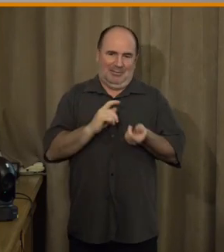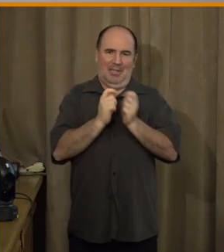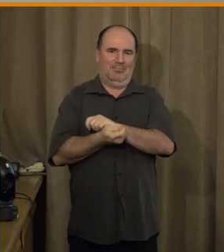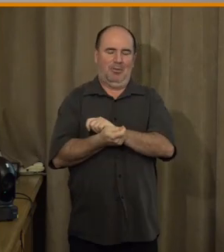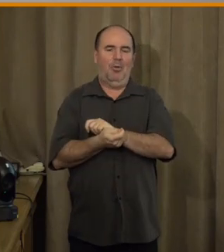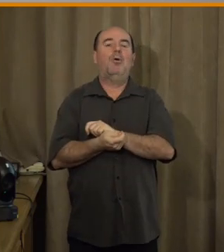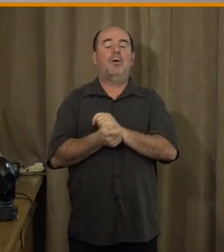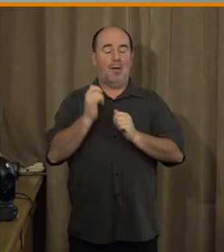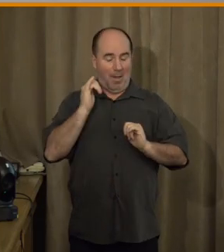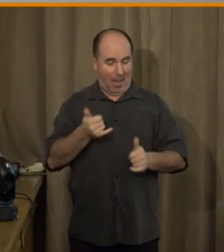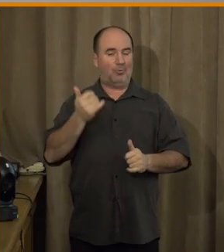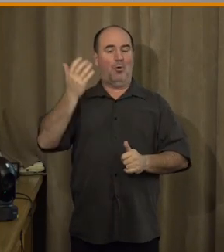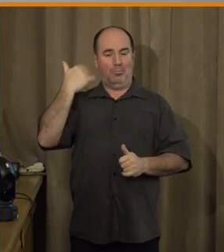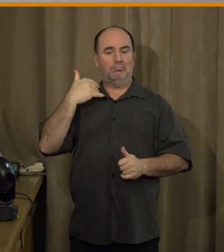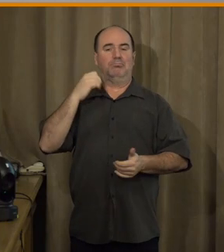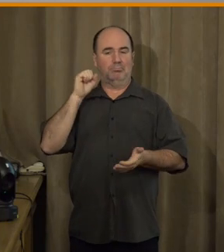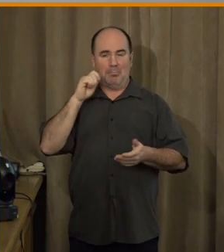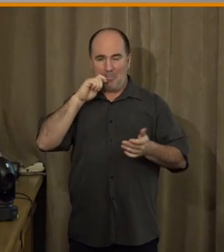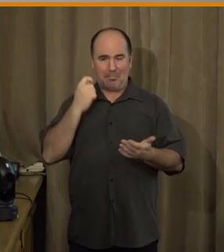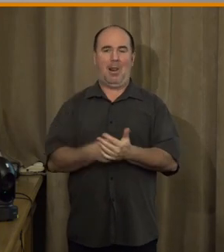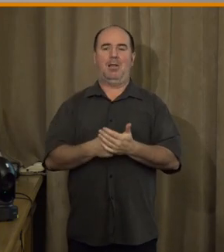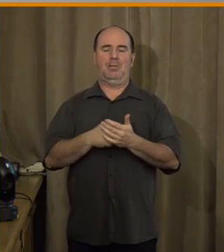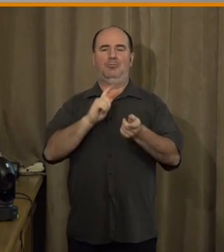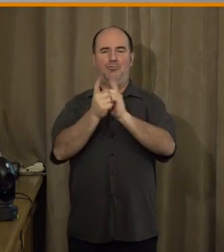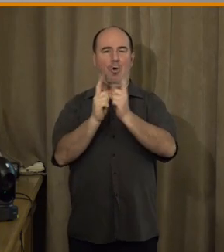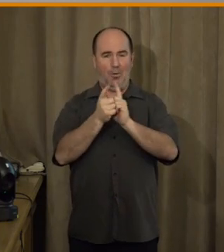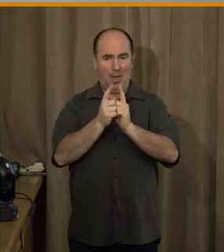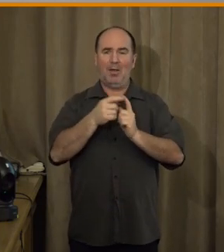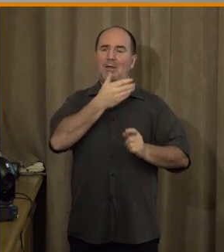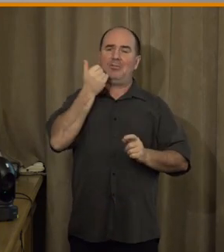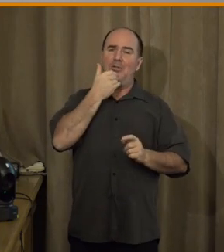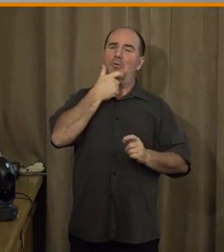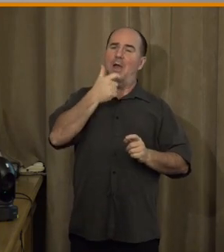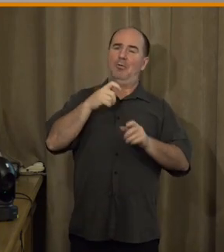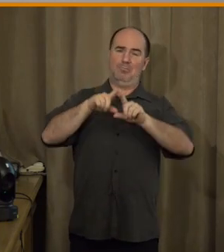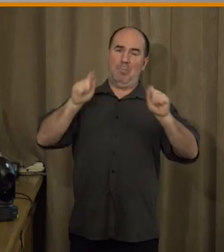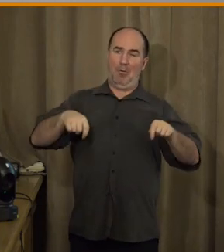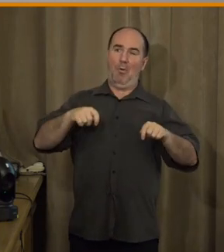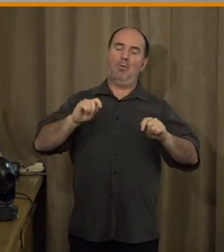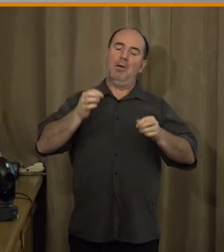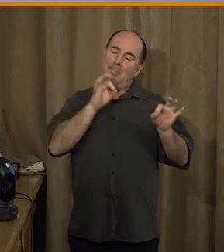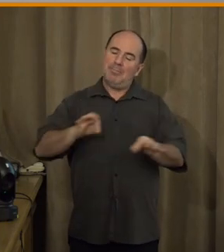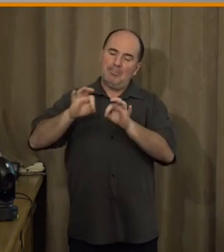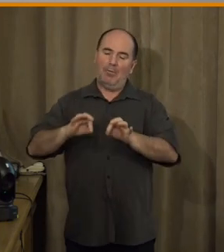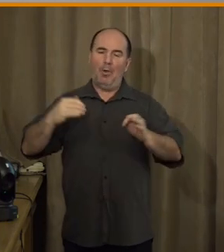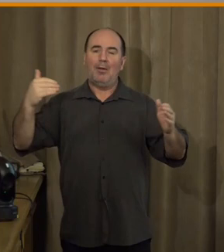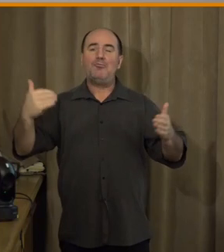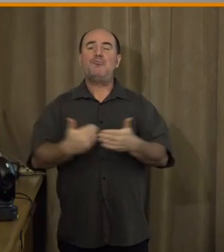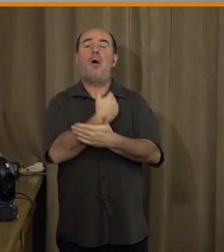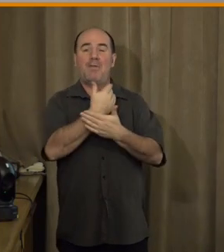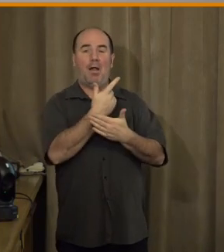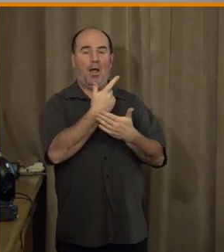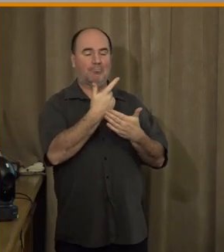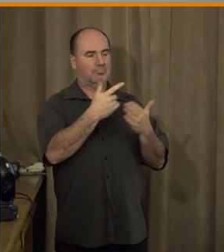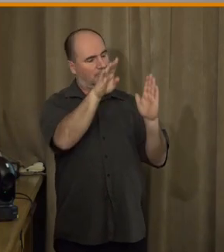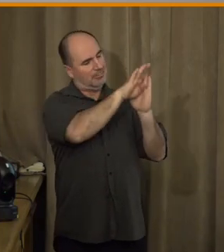financí s ČNB, že se připraví novela toho zákona, která by to měla vyjasnit. Po dvou letech jsme se teď